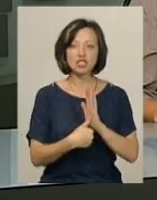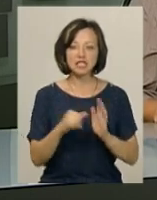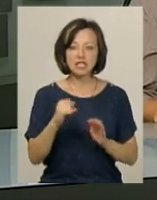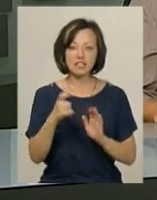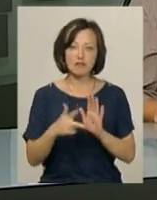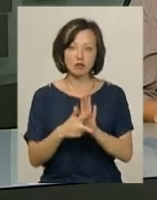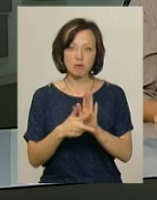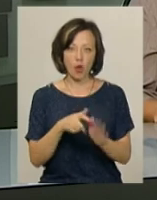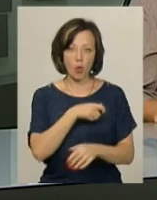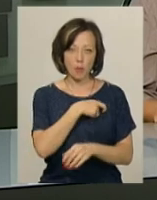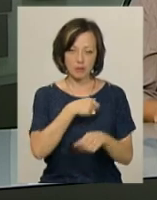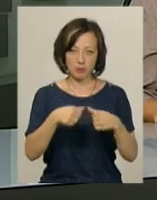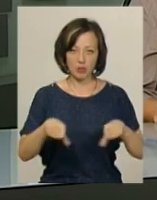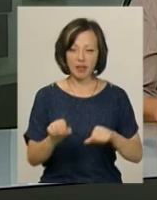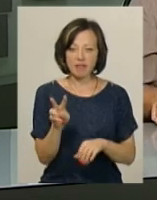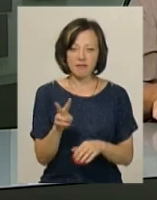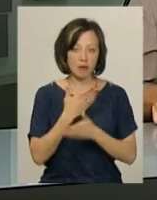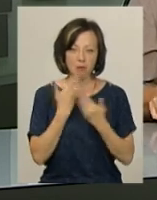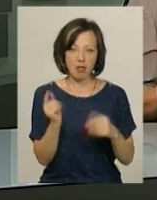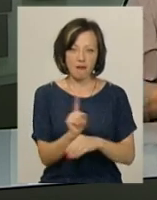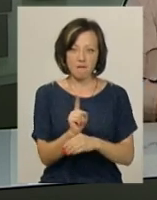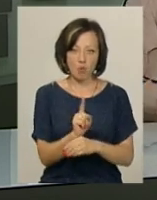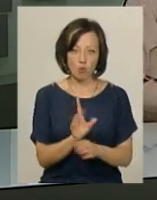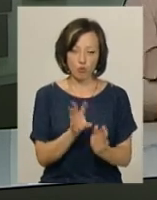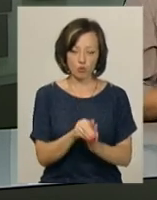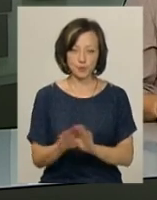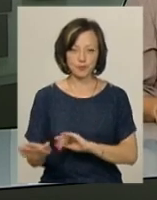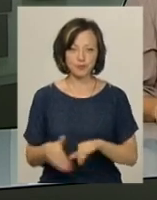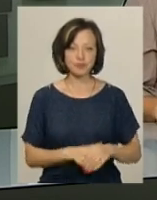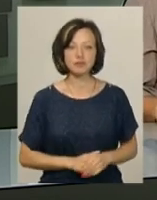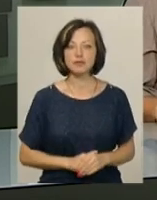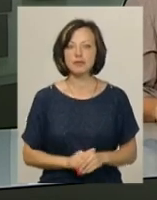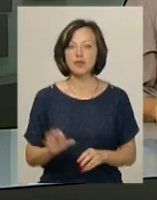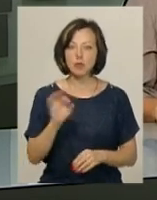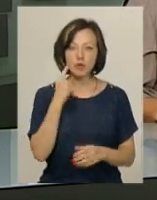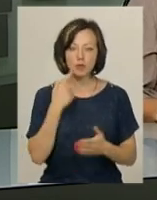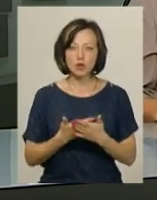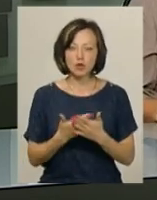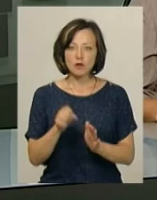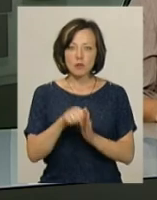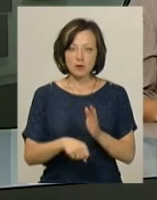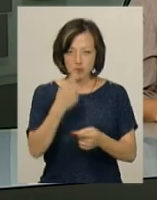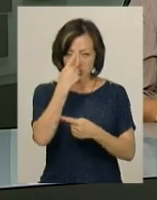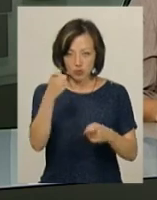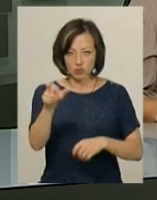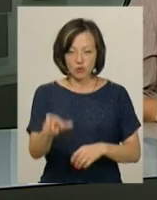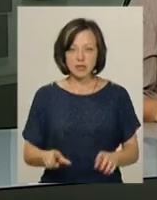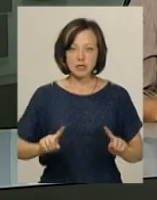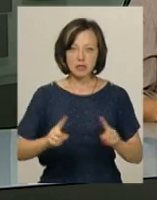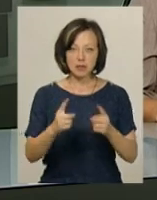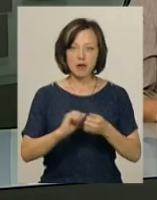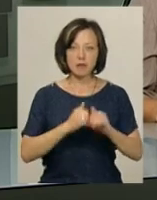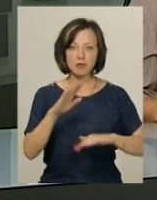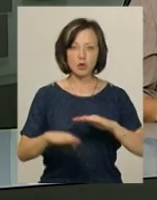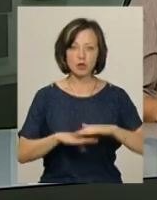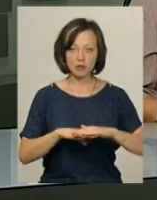із восьми депутатських комісій. Дві не мали кворуму. Про підозру у вбивстві оголосили чоловіку, якого затримали в